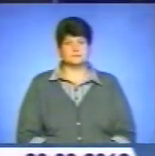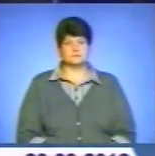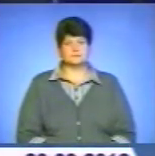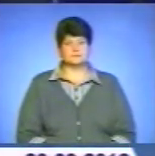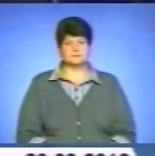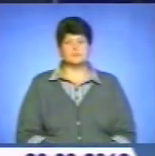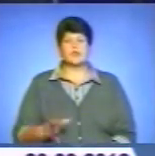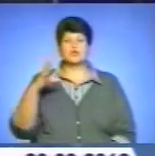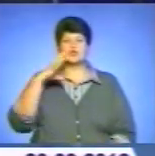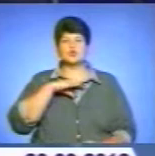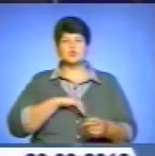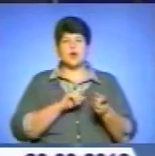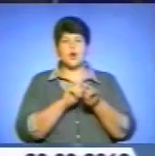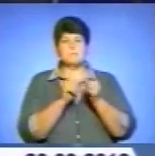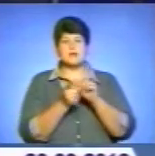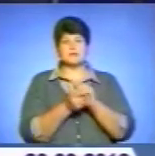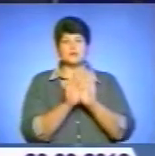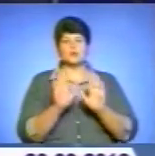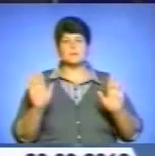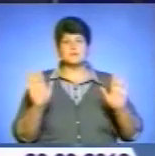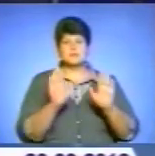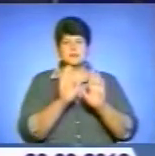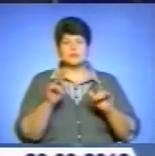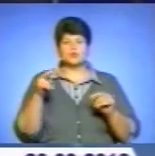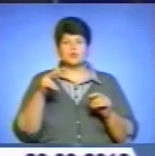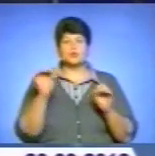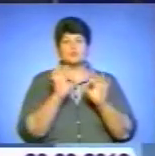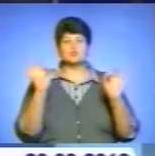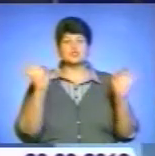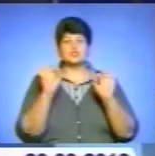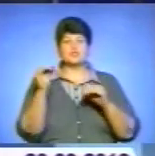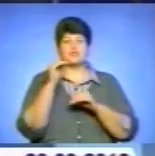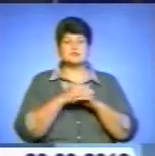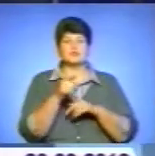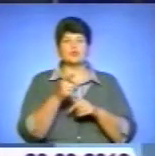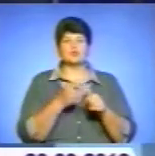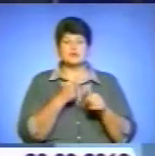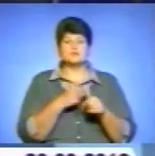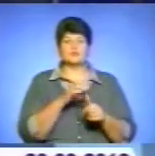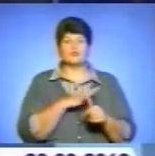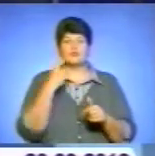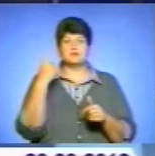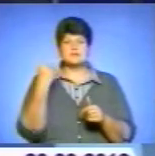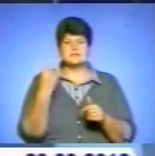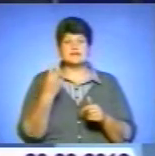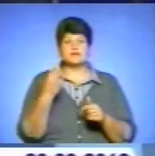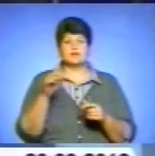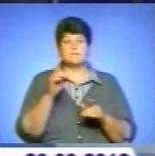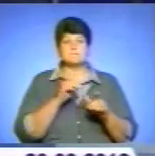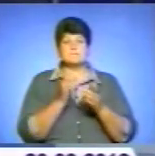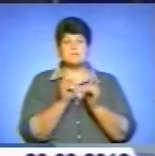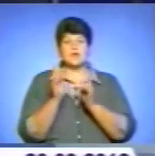Душа обернена до пісні. Літературно-музичний вечір із такою назвою відбувся в обласній універсальній науковій